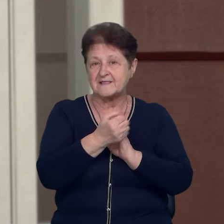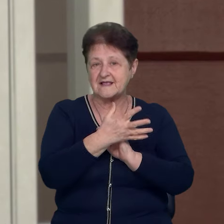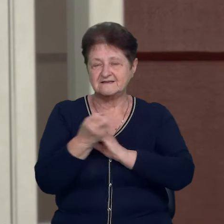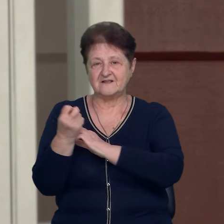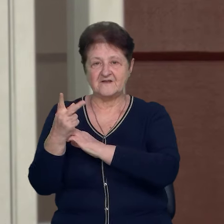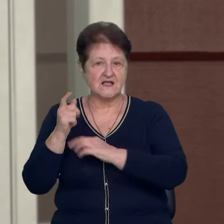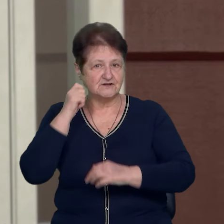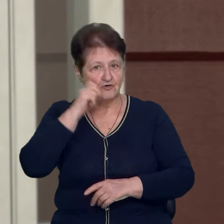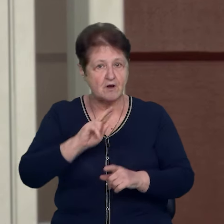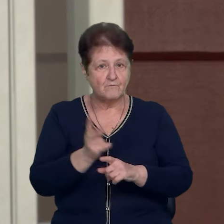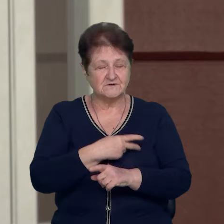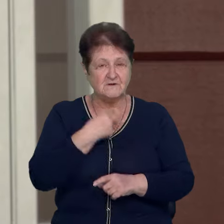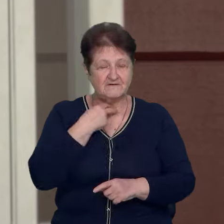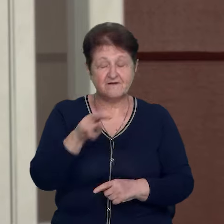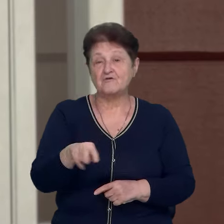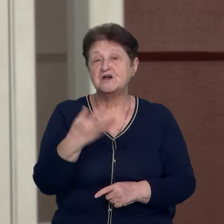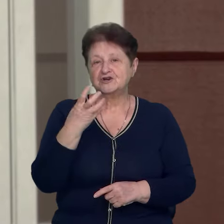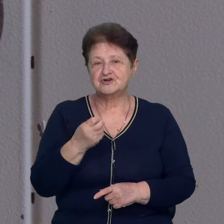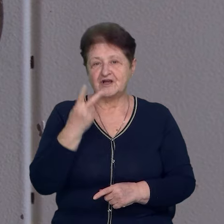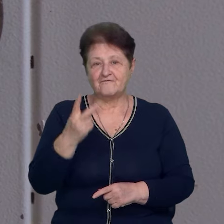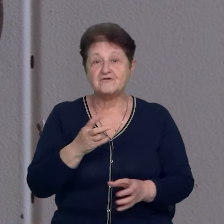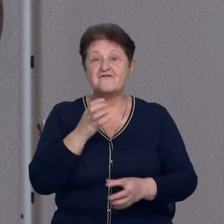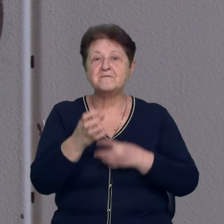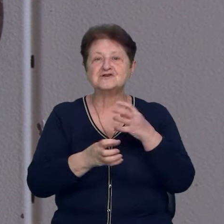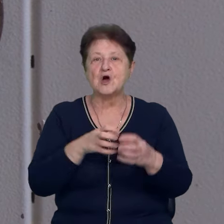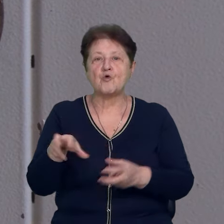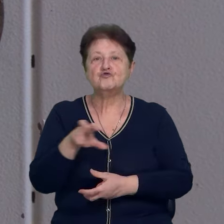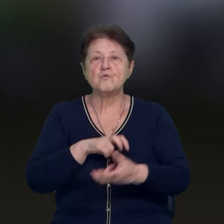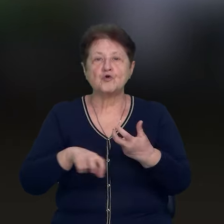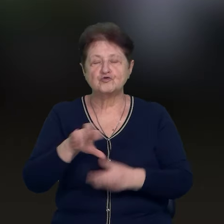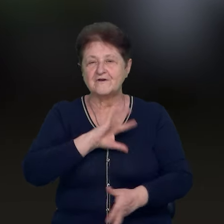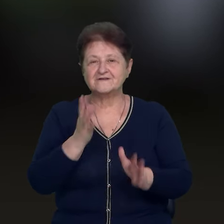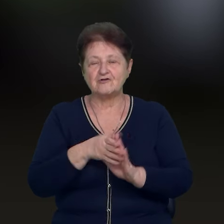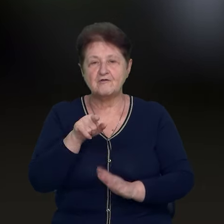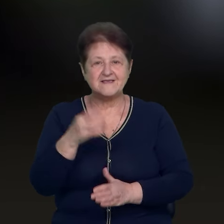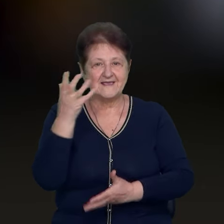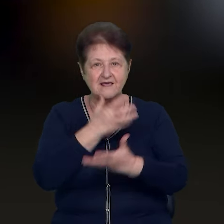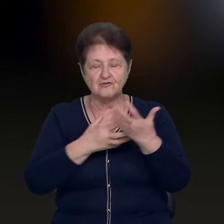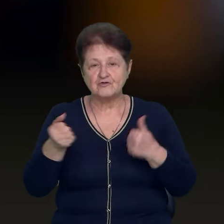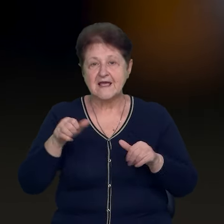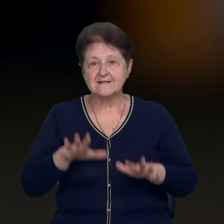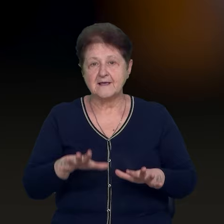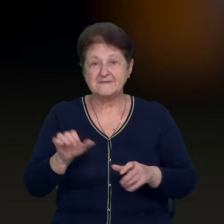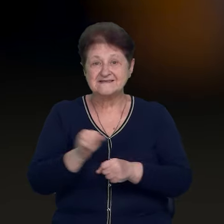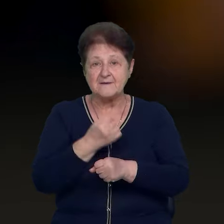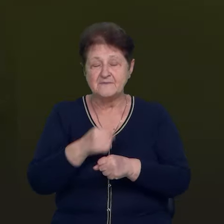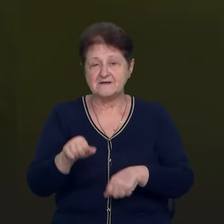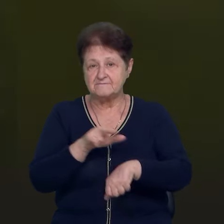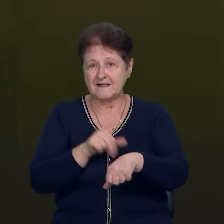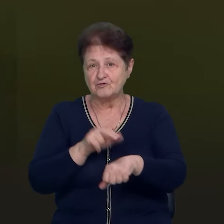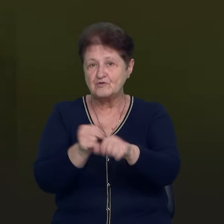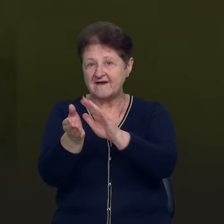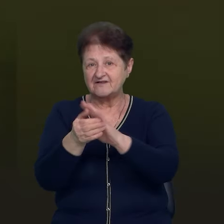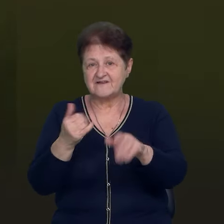і 12 років позбавлення волі, ще двоє у міжнародному розшику. Загалом тієї ночі на місце бійки патрульних